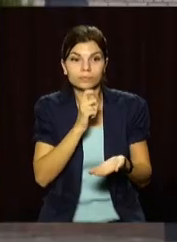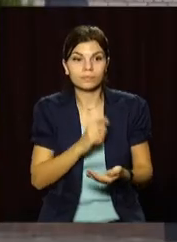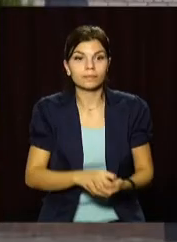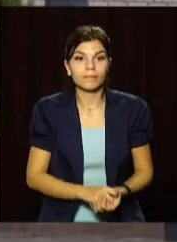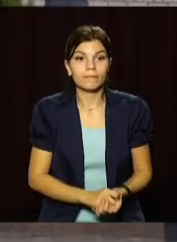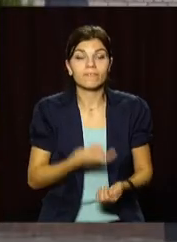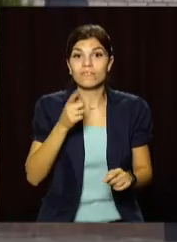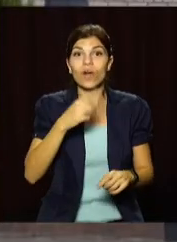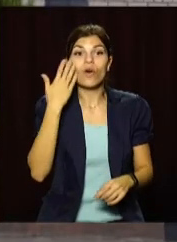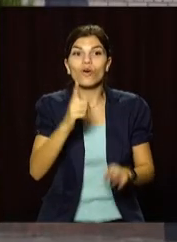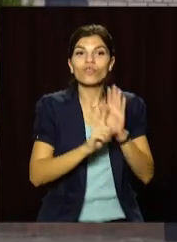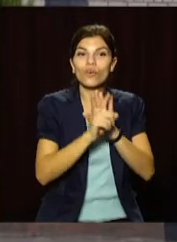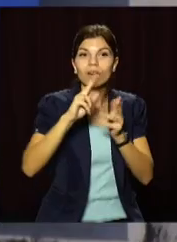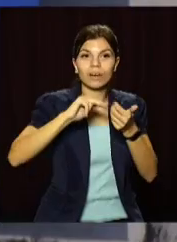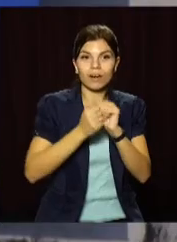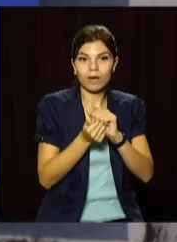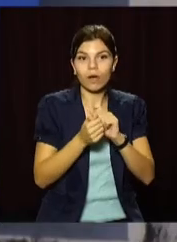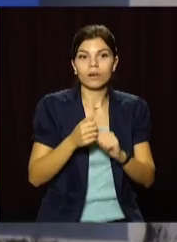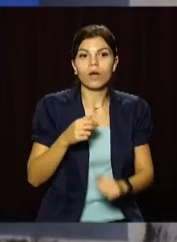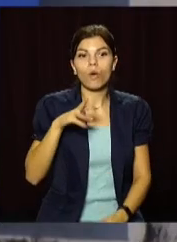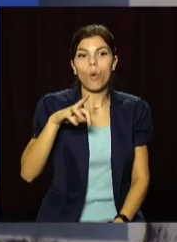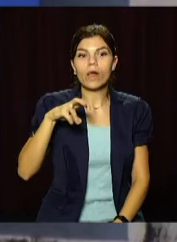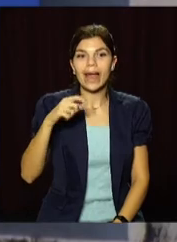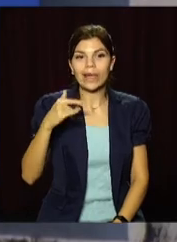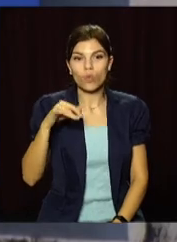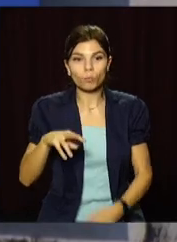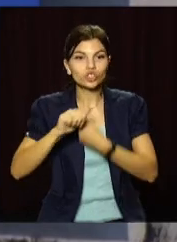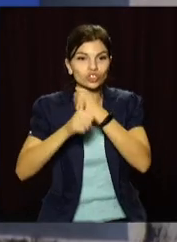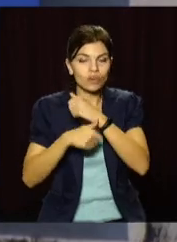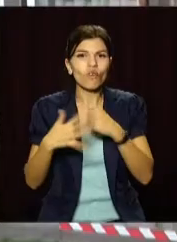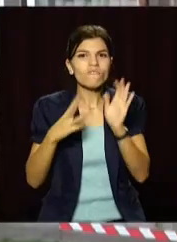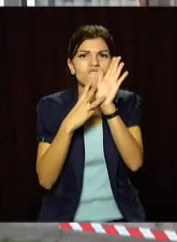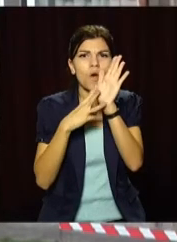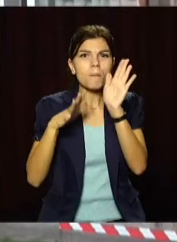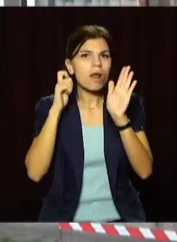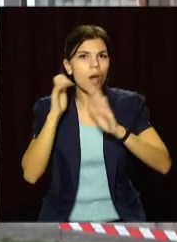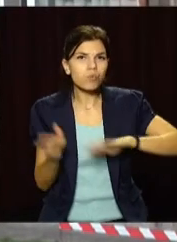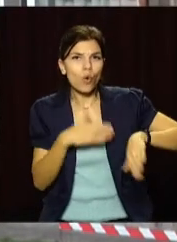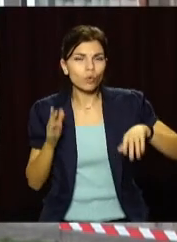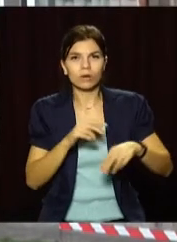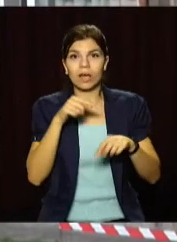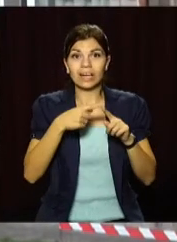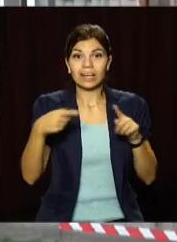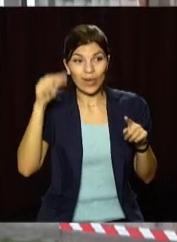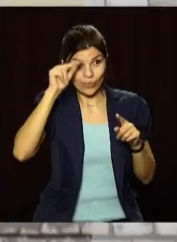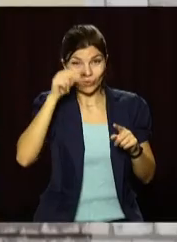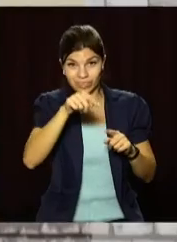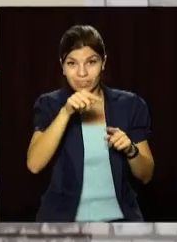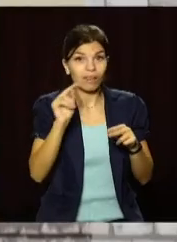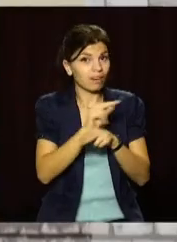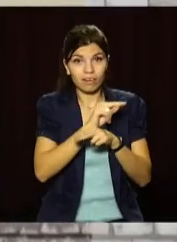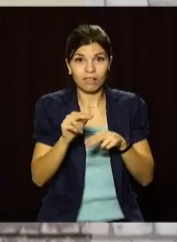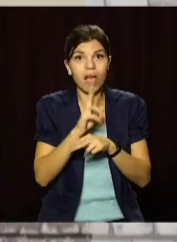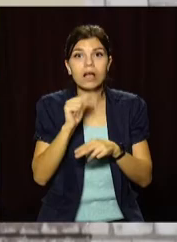З моменту заснування Кам'янського колегіуму номер 16 минуло 85 років. За цей час навчальний заклад не знав